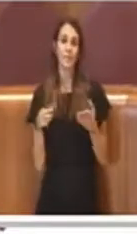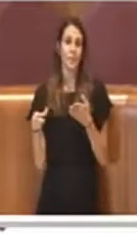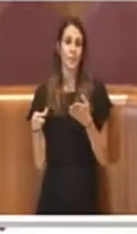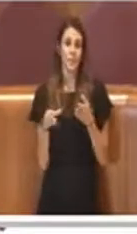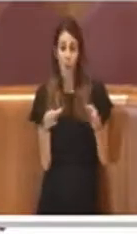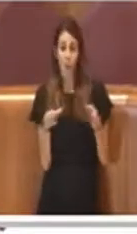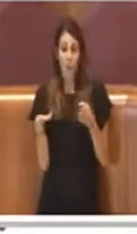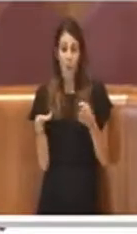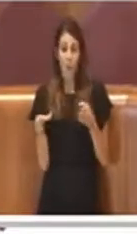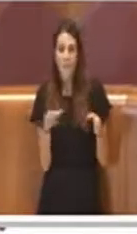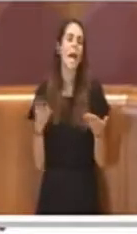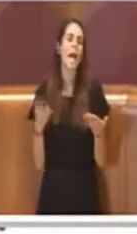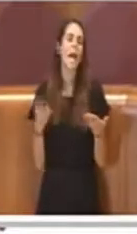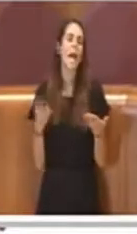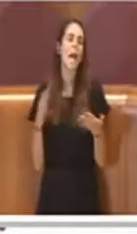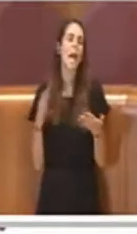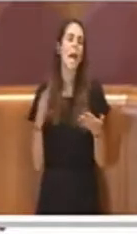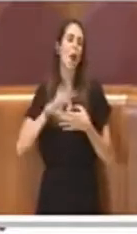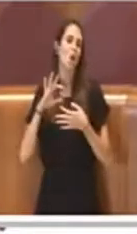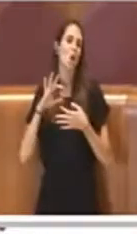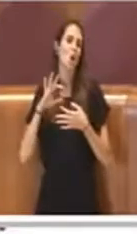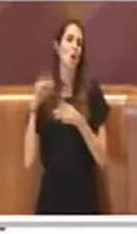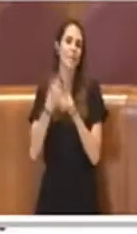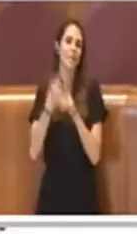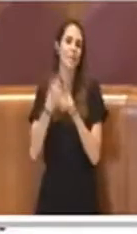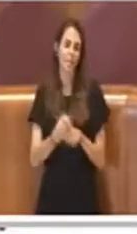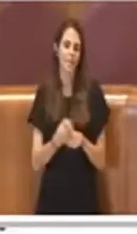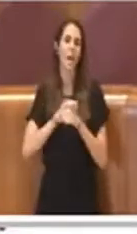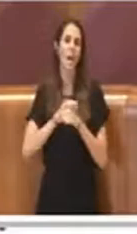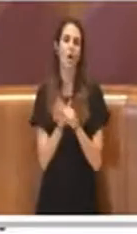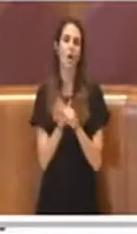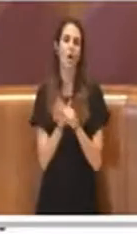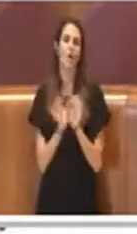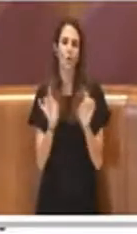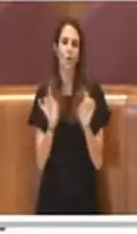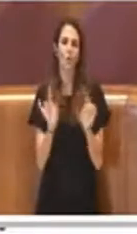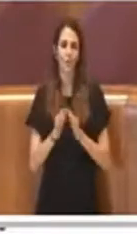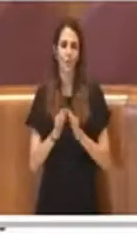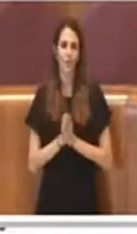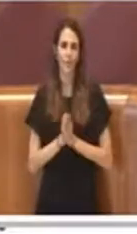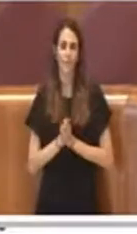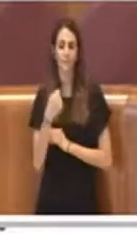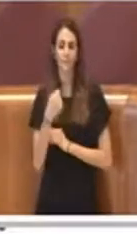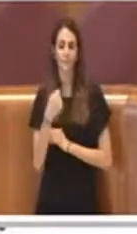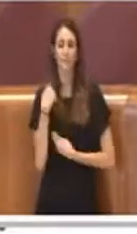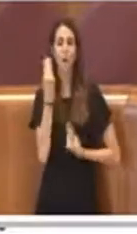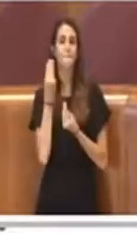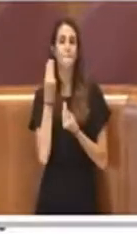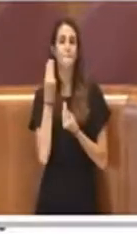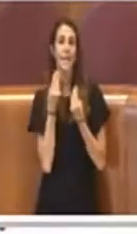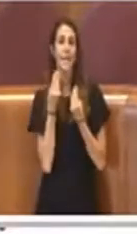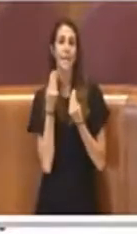fisiologico che c'è stato con l'emergenza Covid, credo che dovrebbe vedere tutti i gruppi